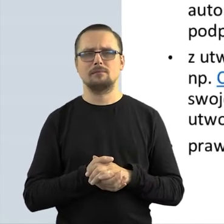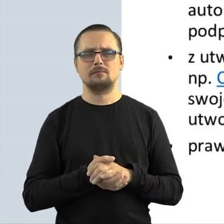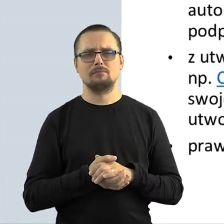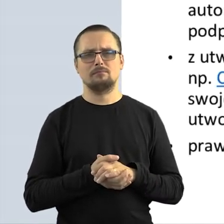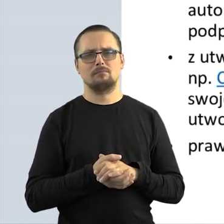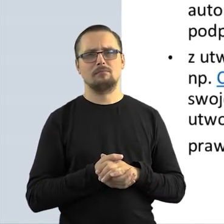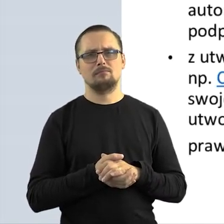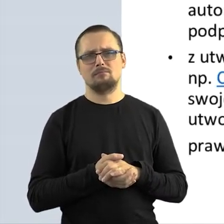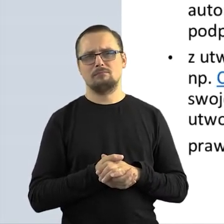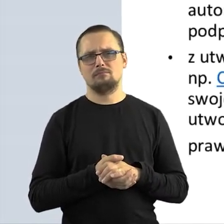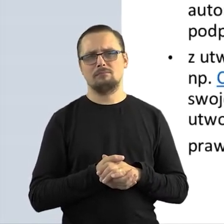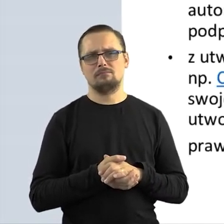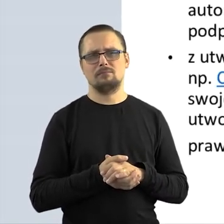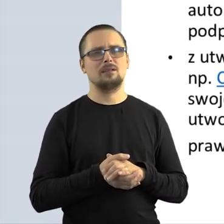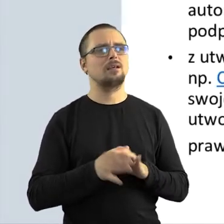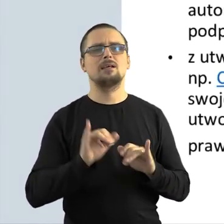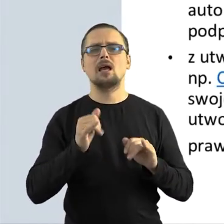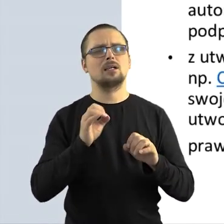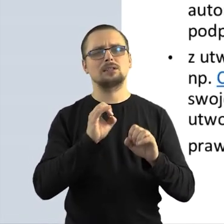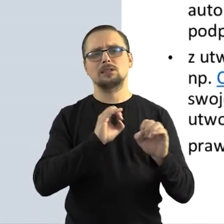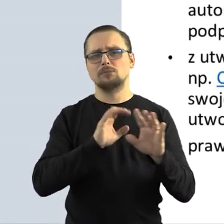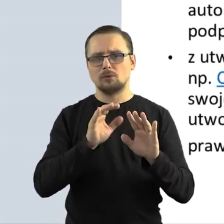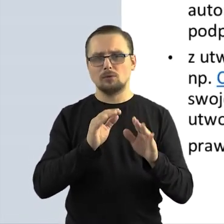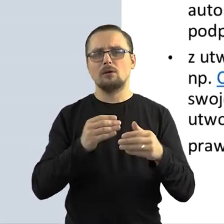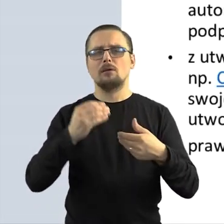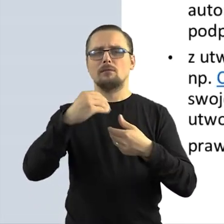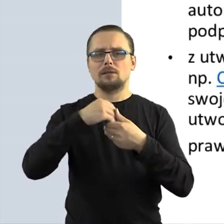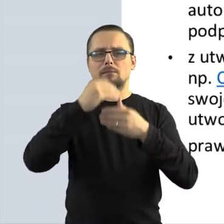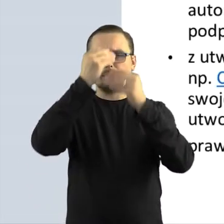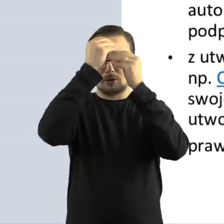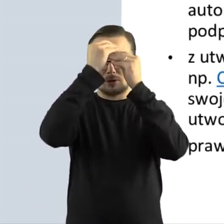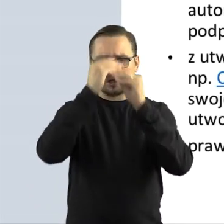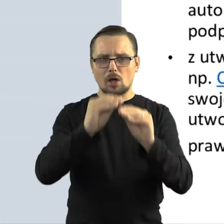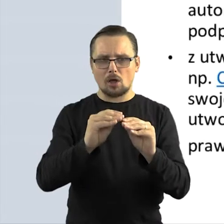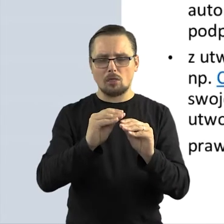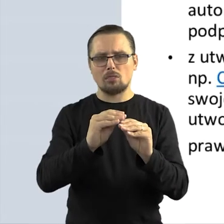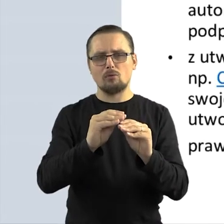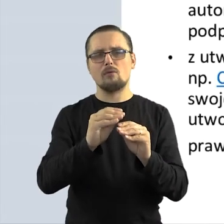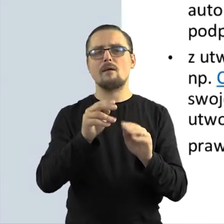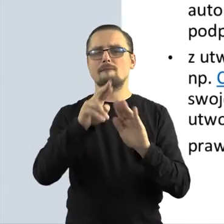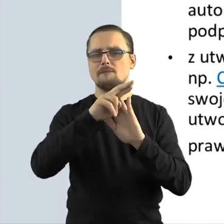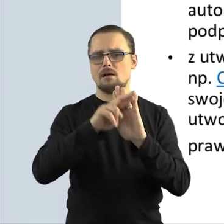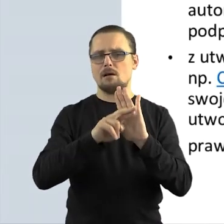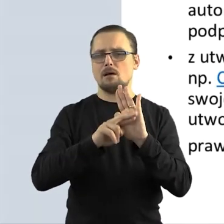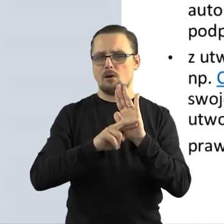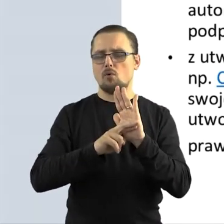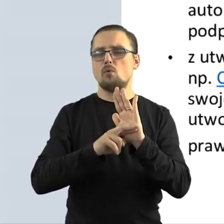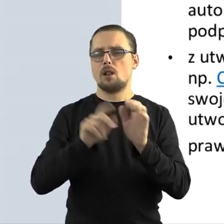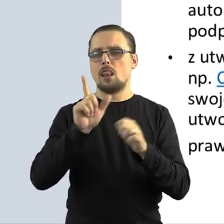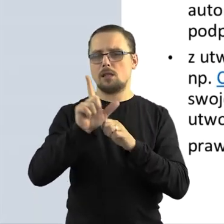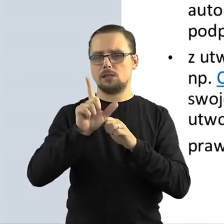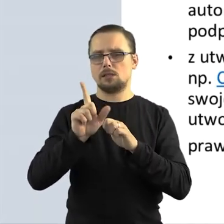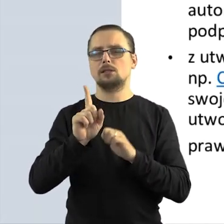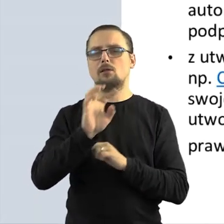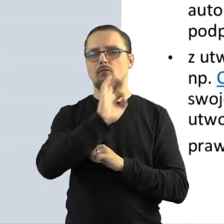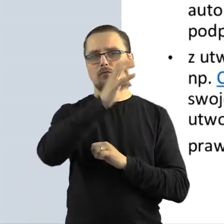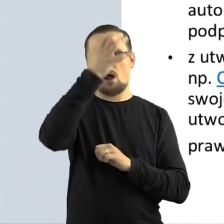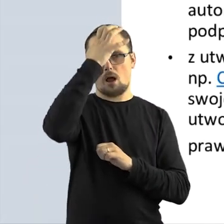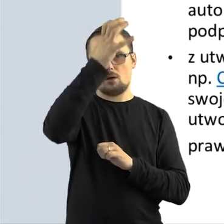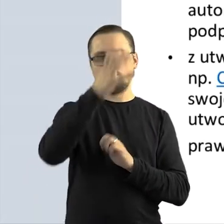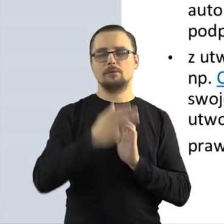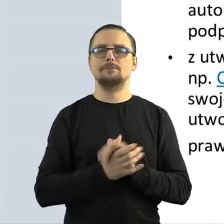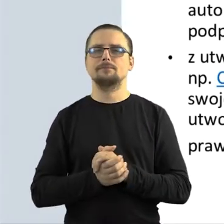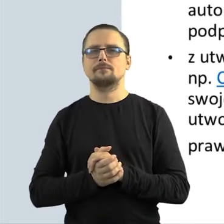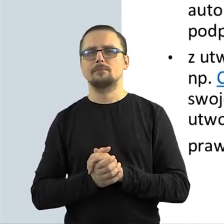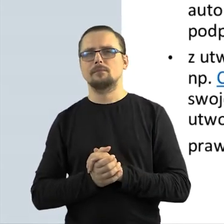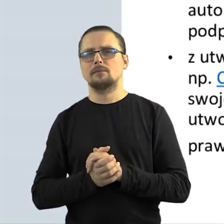w sposób, który szanuje pewne pragnienia i tutaj warunki narzucone przez twórców, ale z drugiej